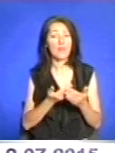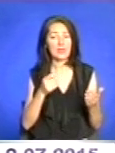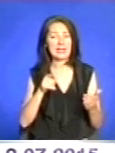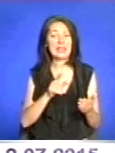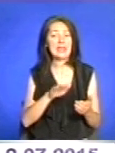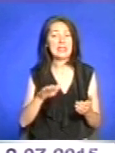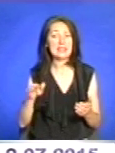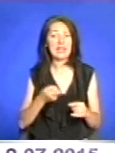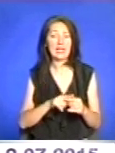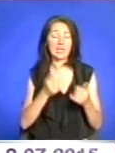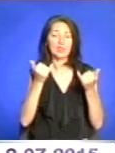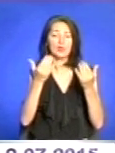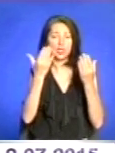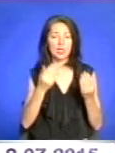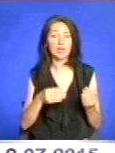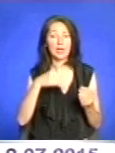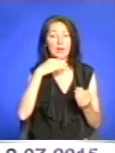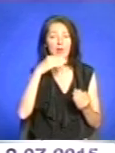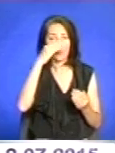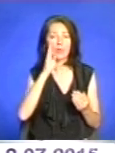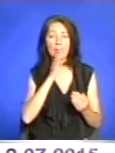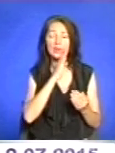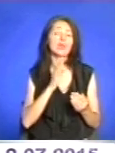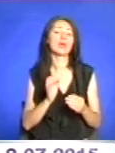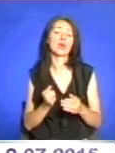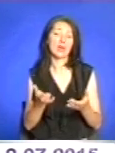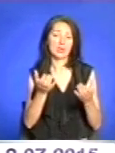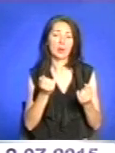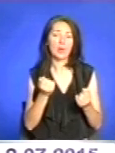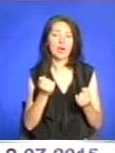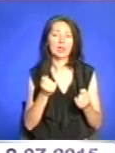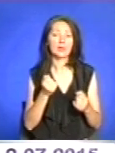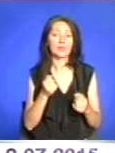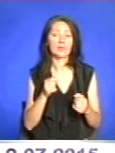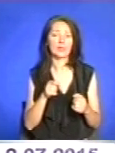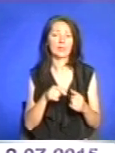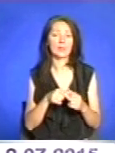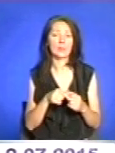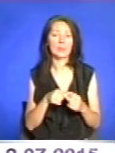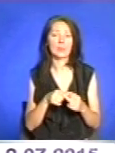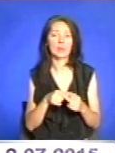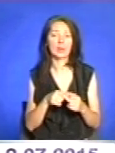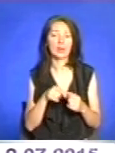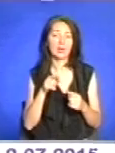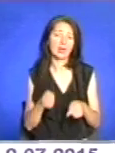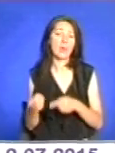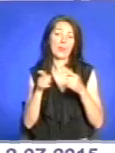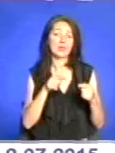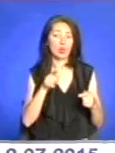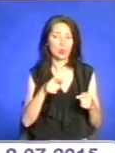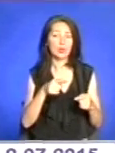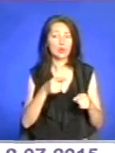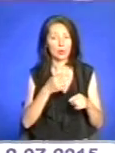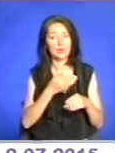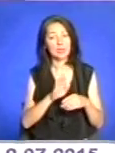яких на сьогоднішній день батьки перевезли саме на цю частину земної кулі. Цікаву